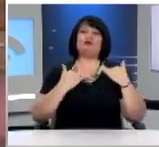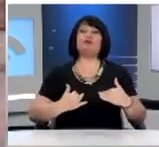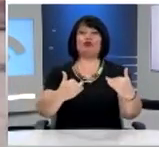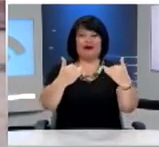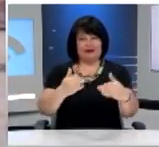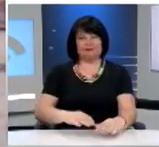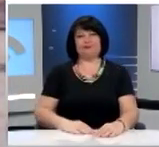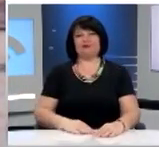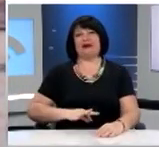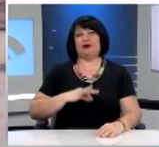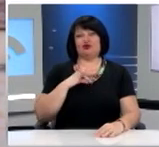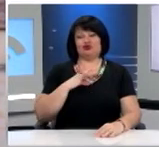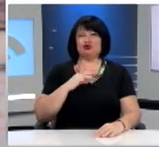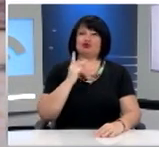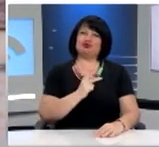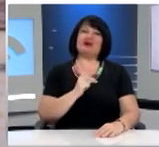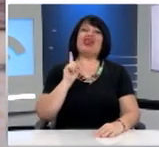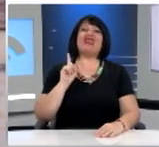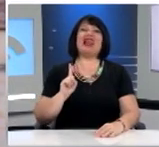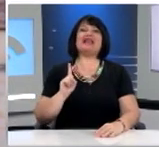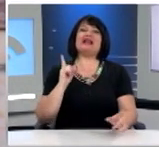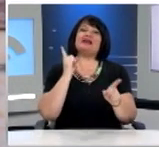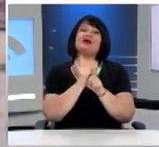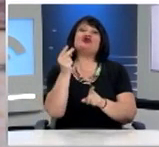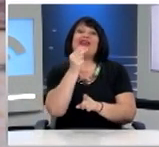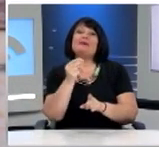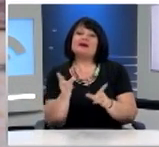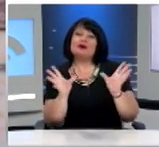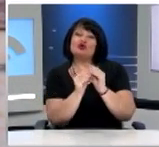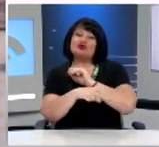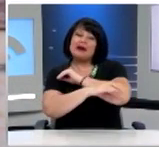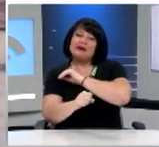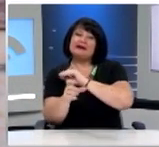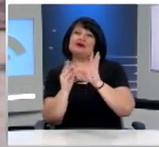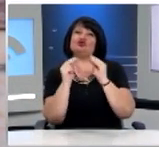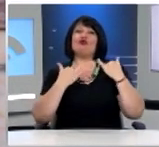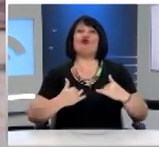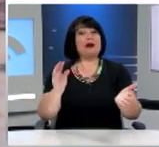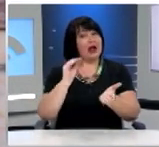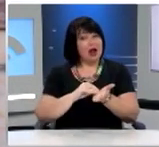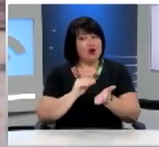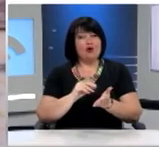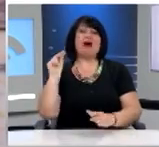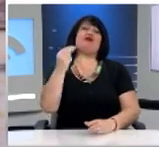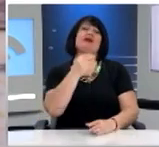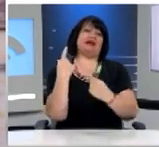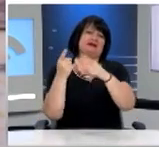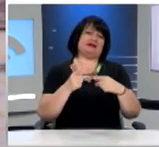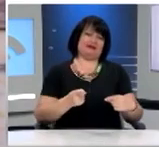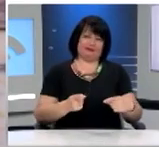Και ο κύριος Κωνσταντίνος Δαλαγγέλης, Ειδικός Θεματικός Γραμματέας της Βουλής, καθώς και Βουλευτές.